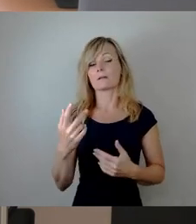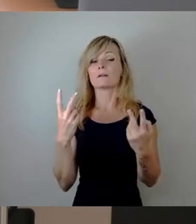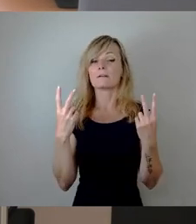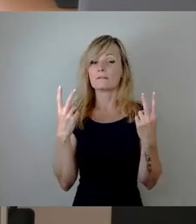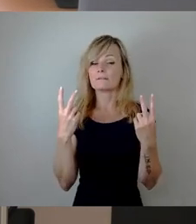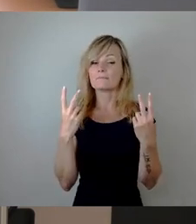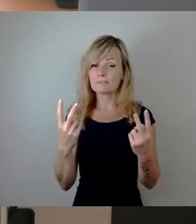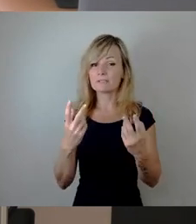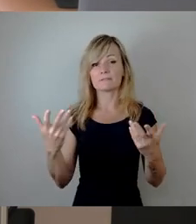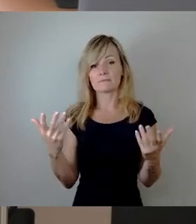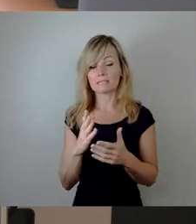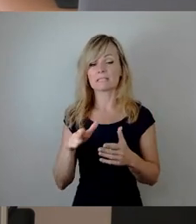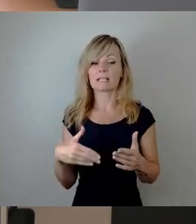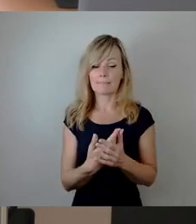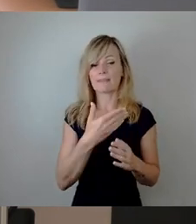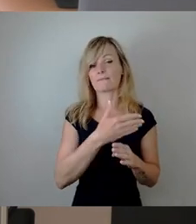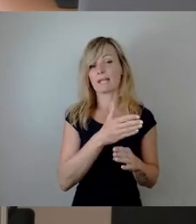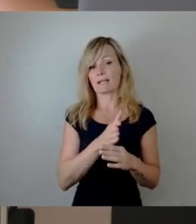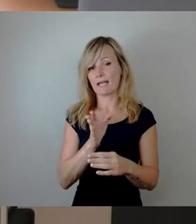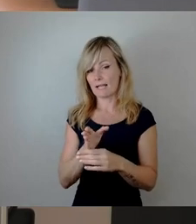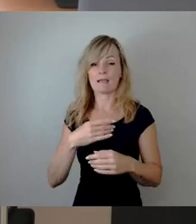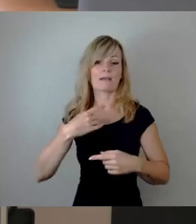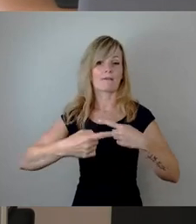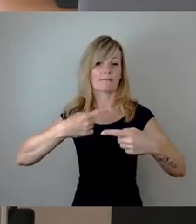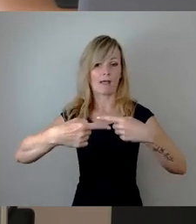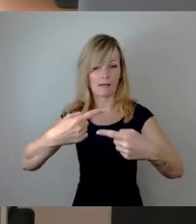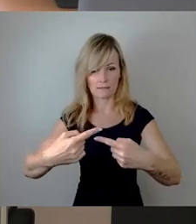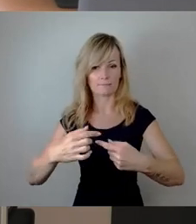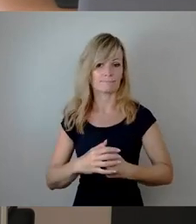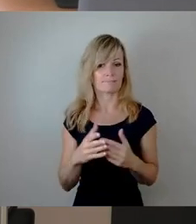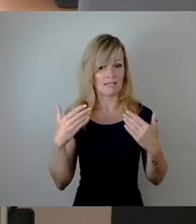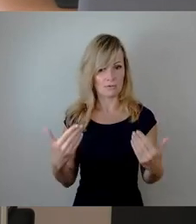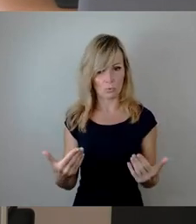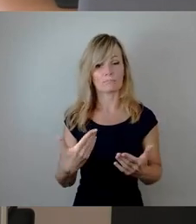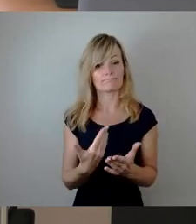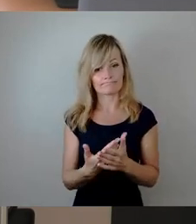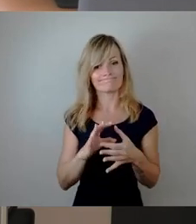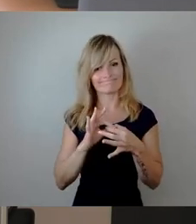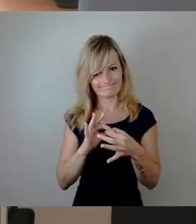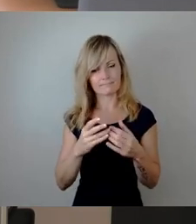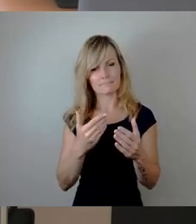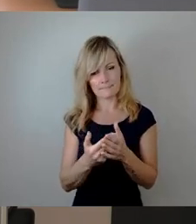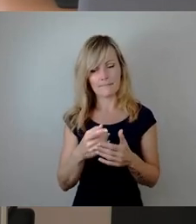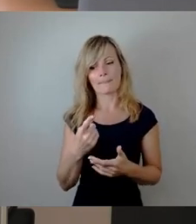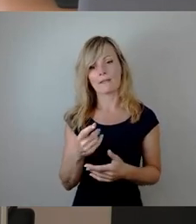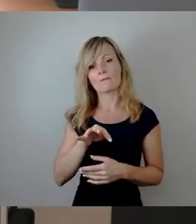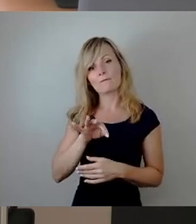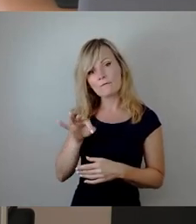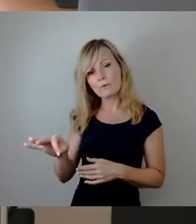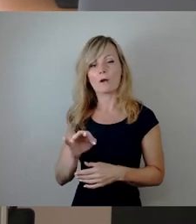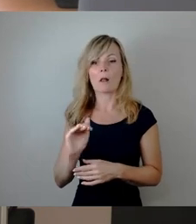Verteilverfahren, was dafür Sorge trägt, dass die Kleineren auch